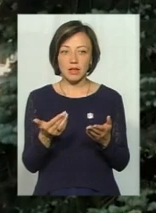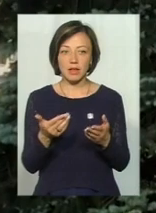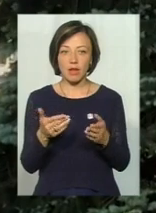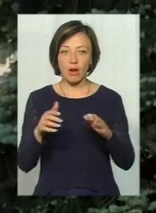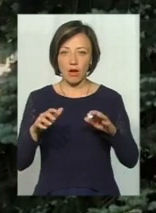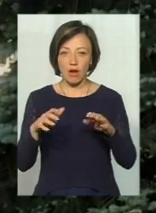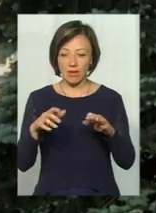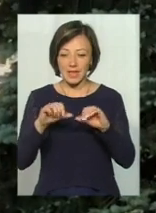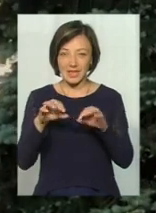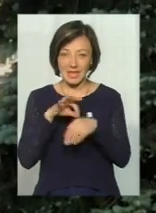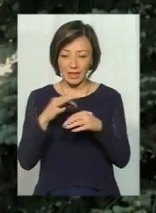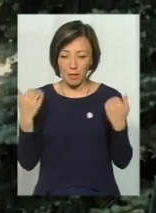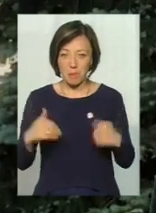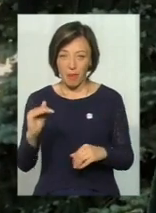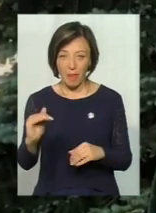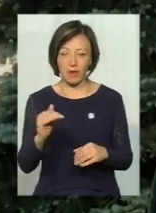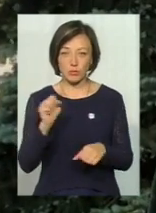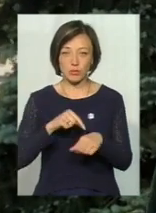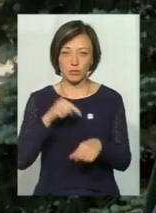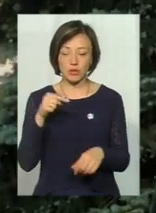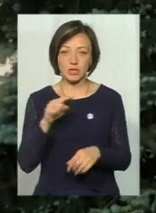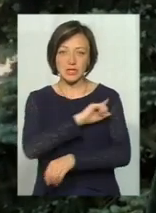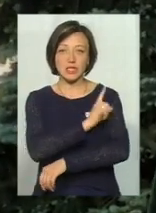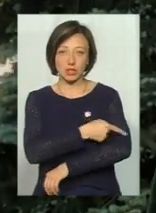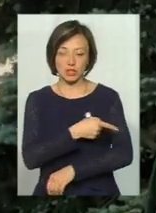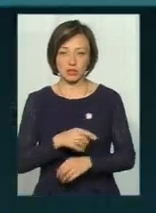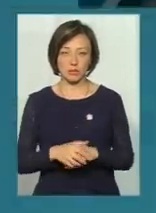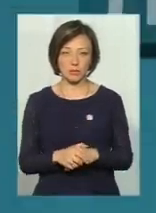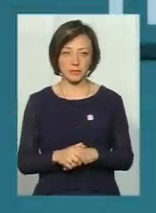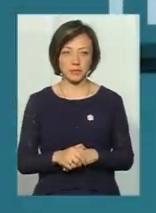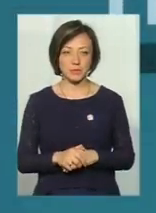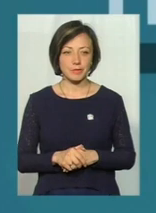тіла маленький, на них може реагувати організм сильніше.